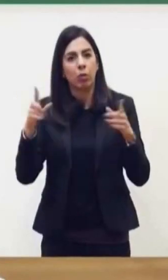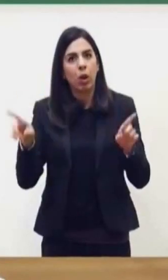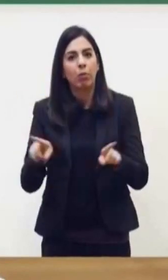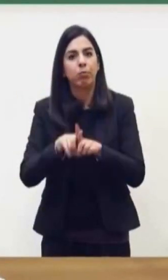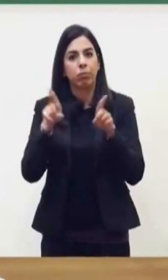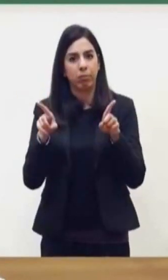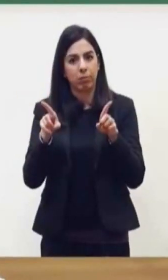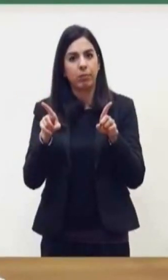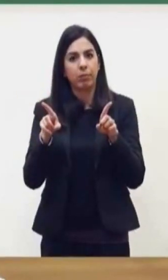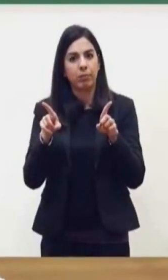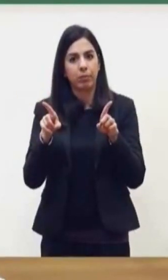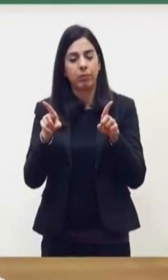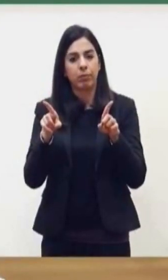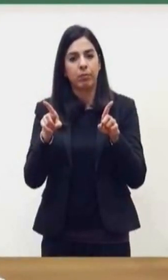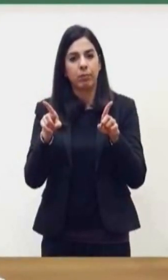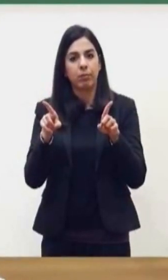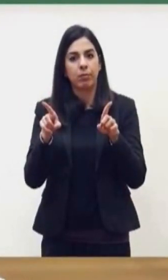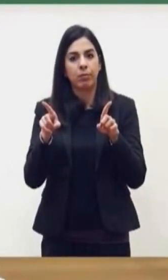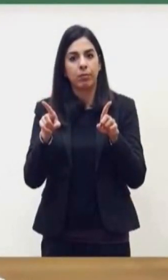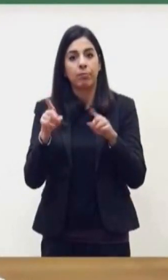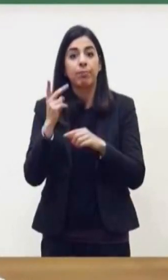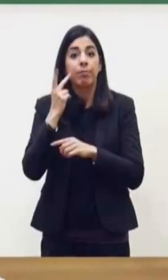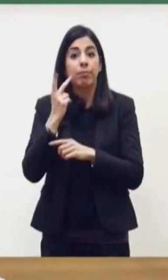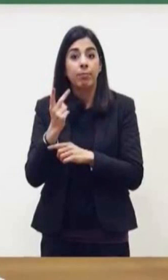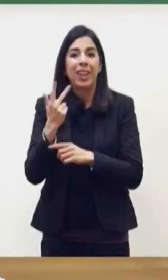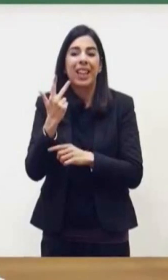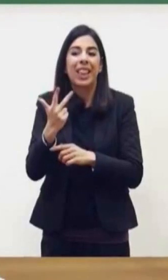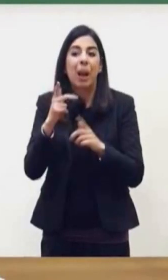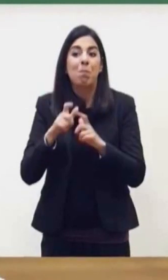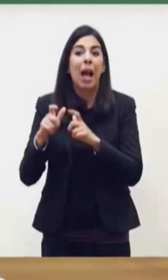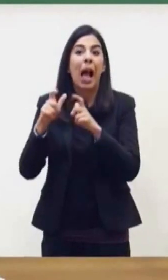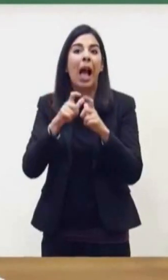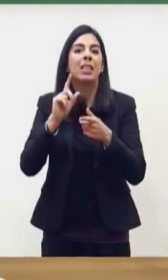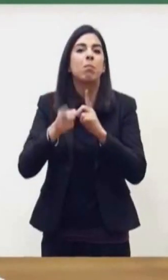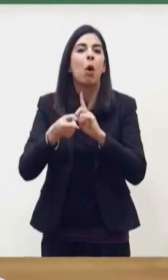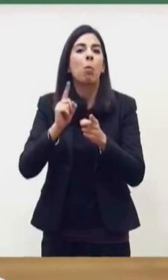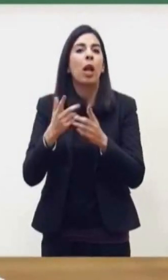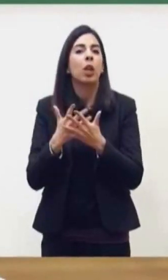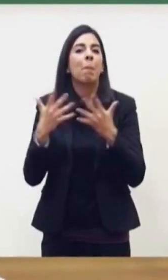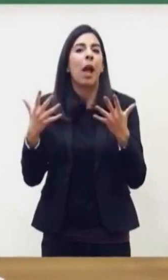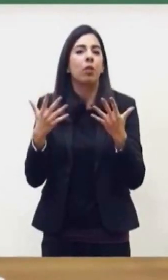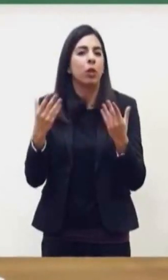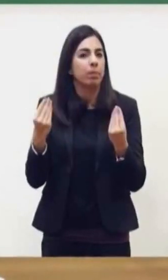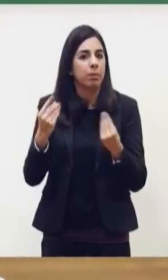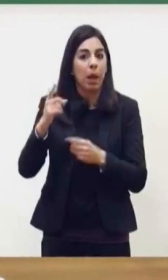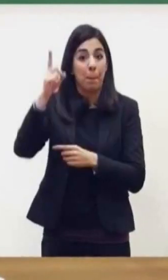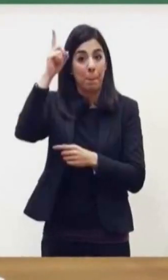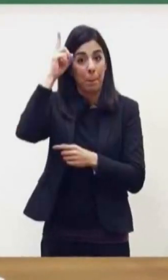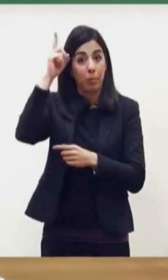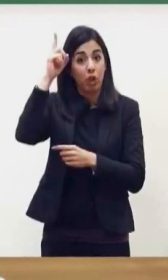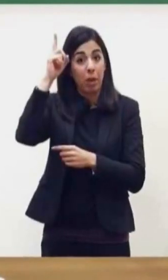Limitandoci ai tre paesi dimensionalmente più popolati, quindi Germania,